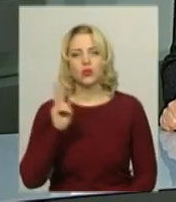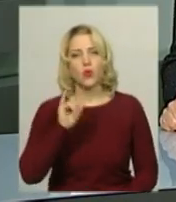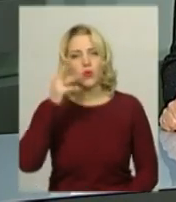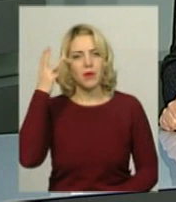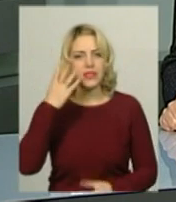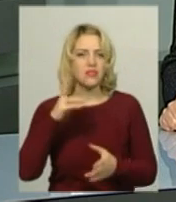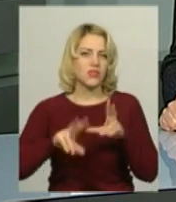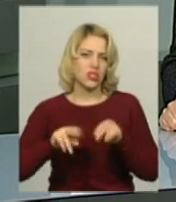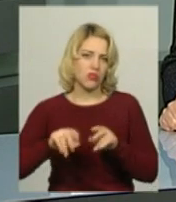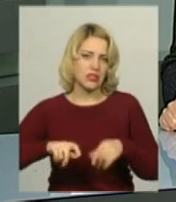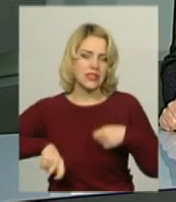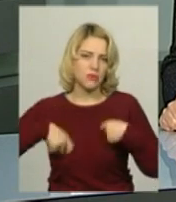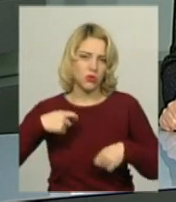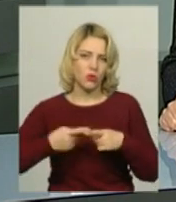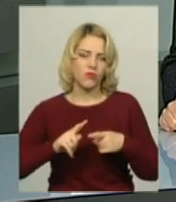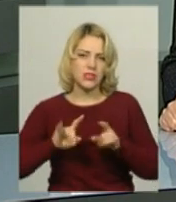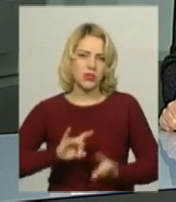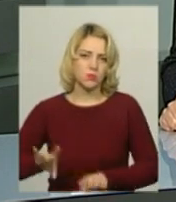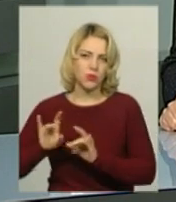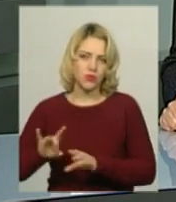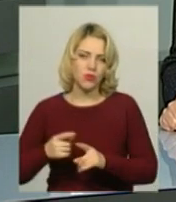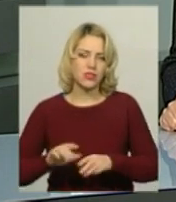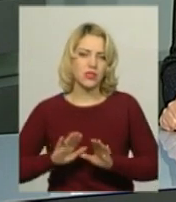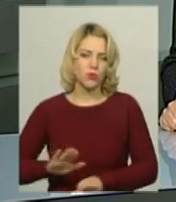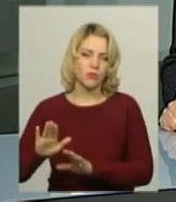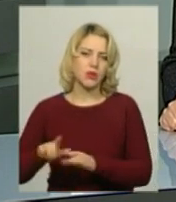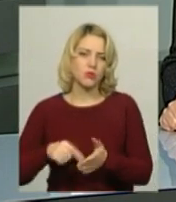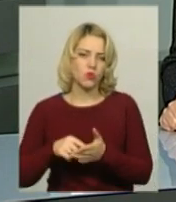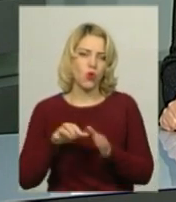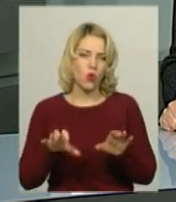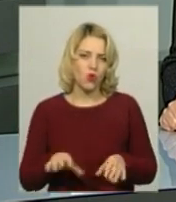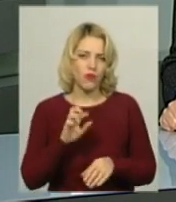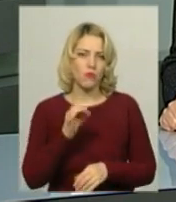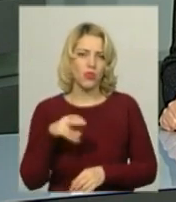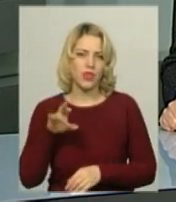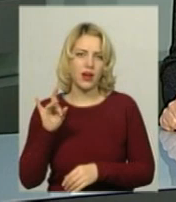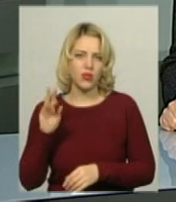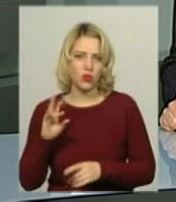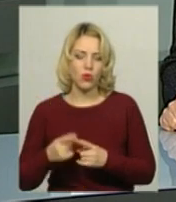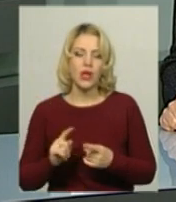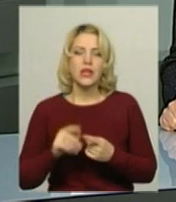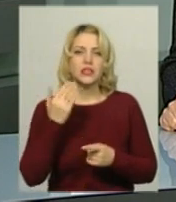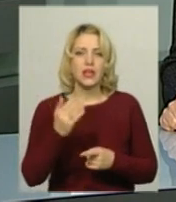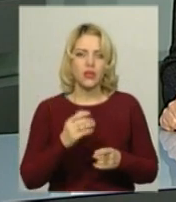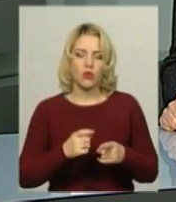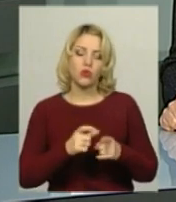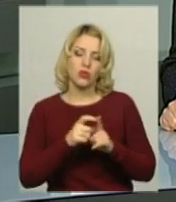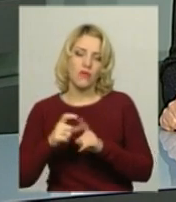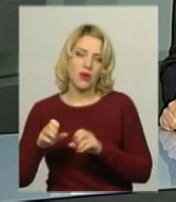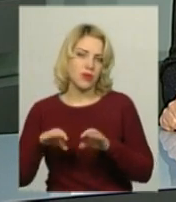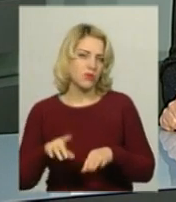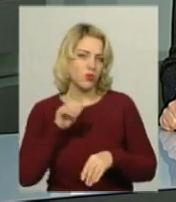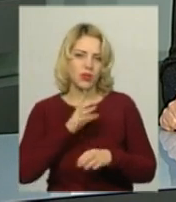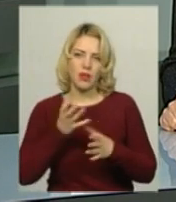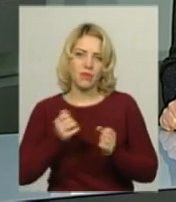збиткові. І про це розповів заступник Хмельницького міського голови Андрій Бондаренко. За його словами, рішення про відміну поки не приймали, хоча нічний